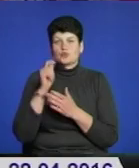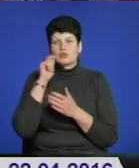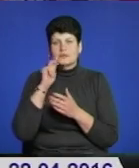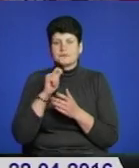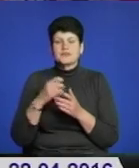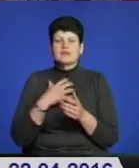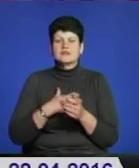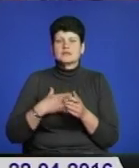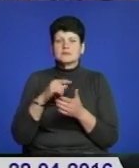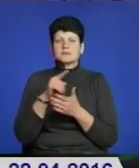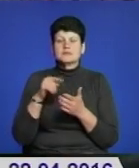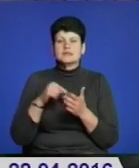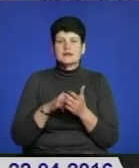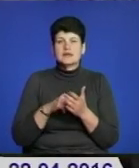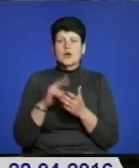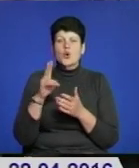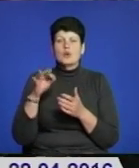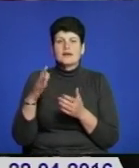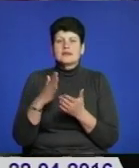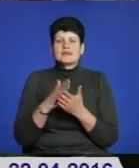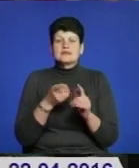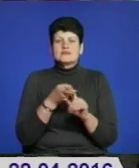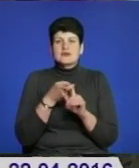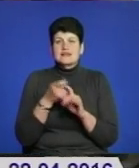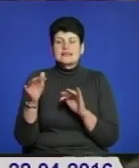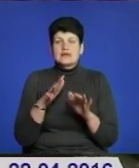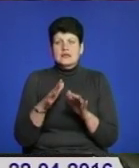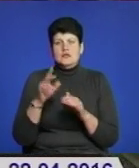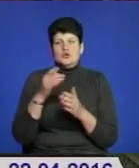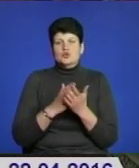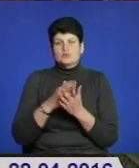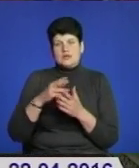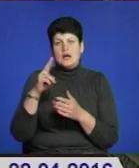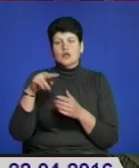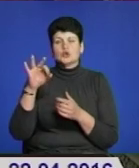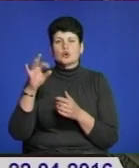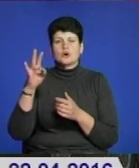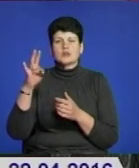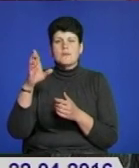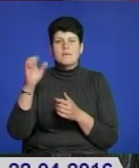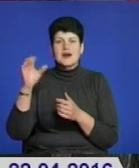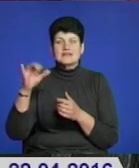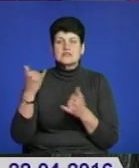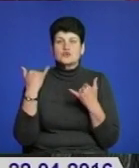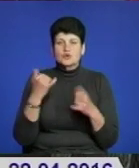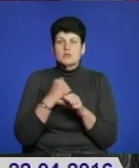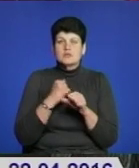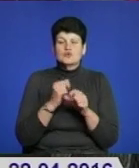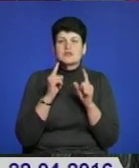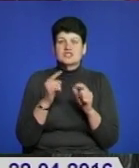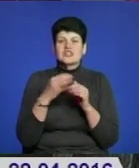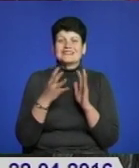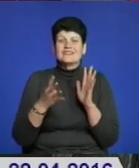найактуальніші питання на колегії стосувалися діяльності казначейської служби на Донбасі? Сьогодні на Донеччині працюють лише 19